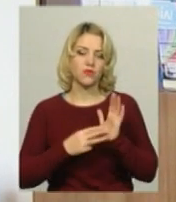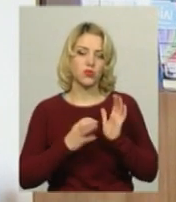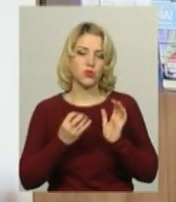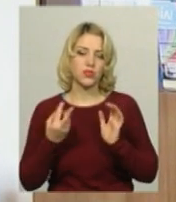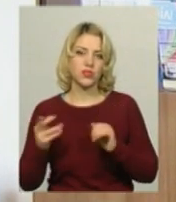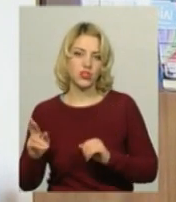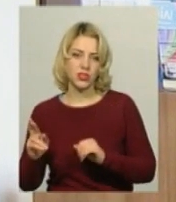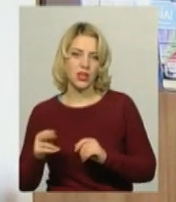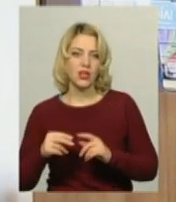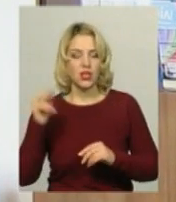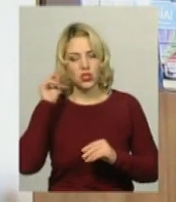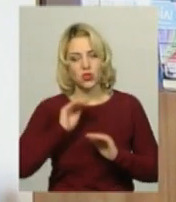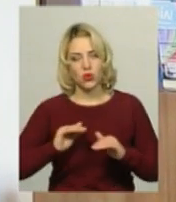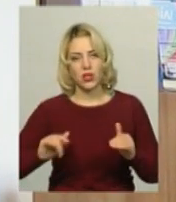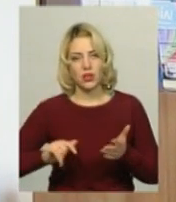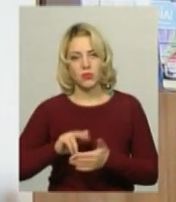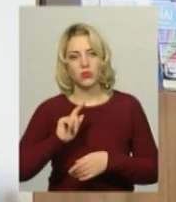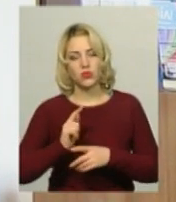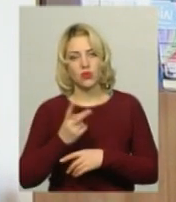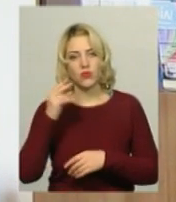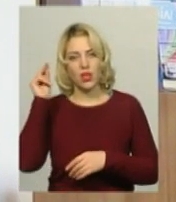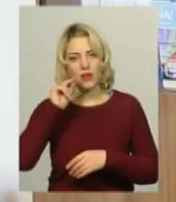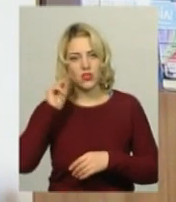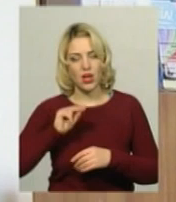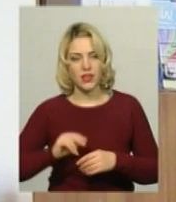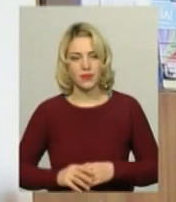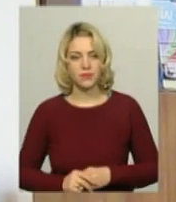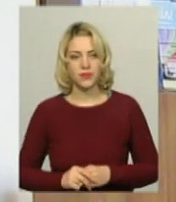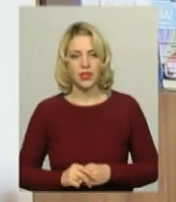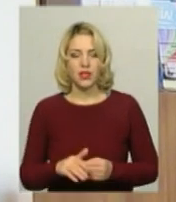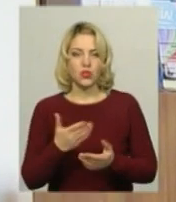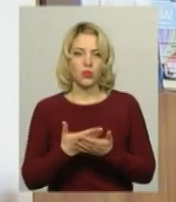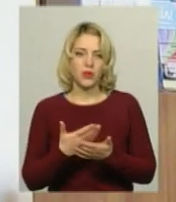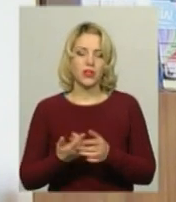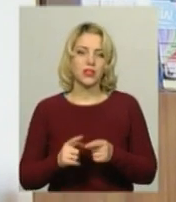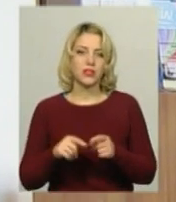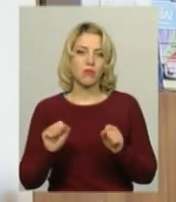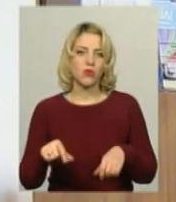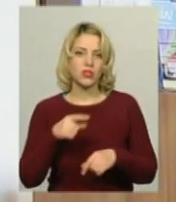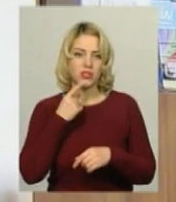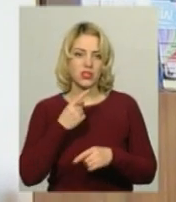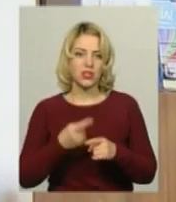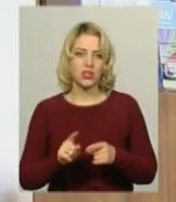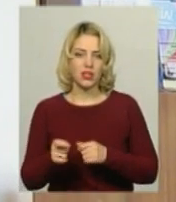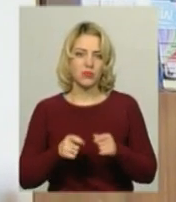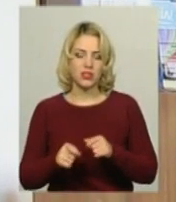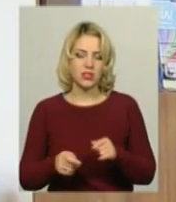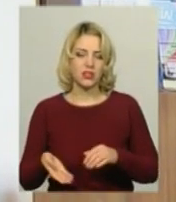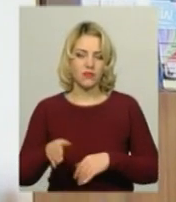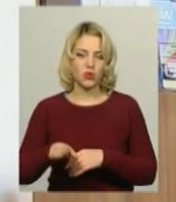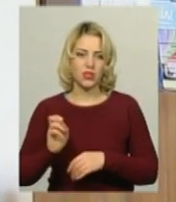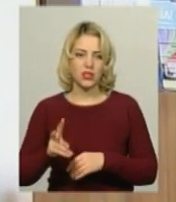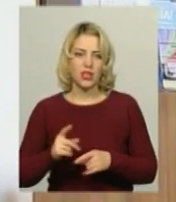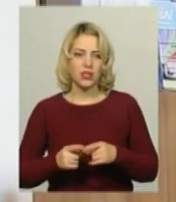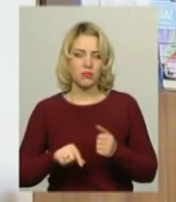січня школярі підуть знову на навчання. До прикладу, це можу назвати такі адміністративні одиниці, як із